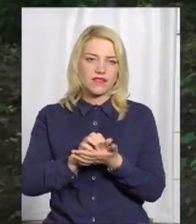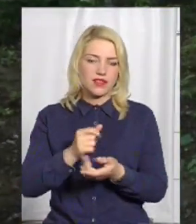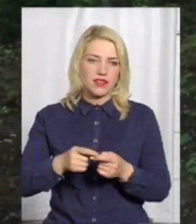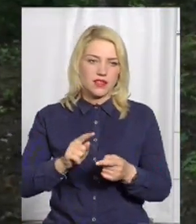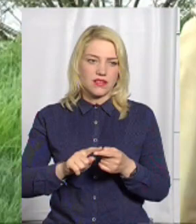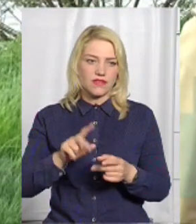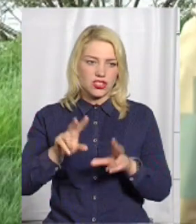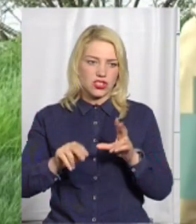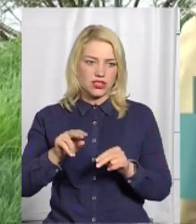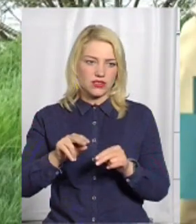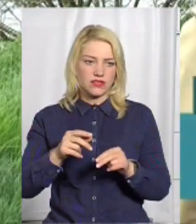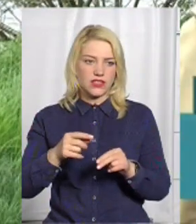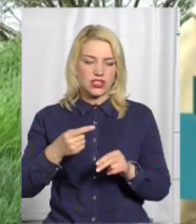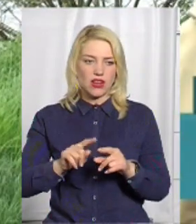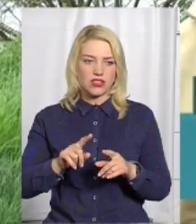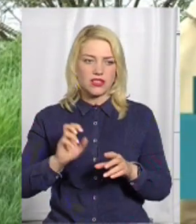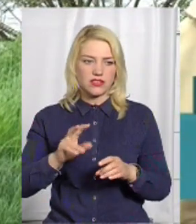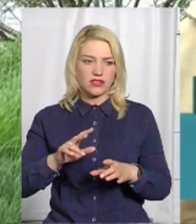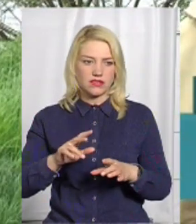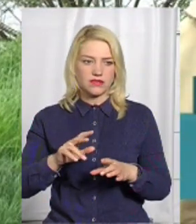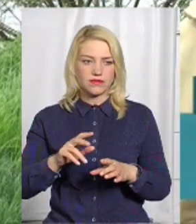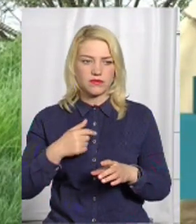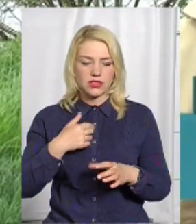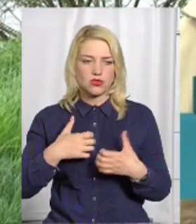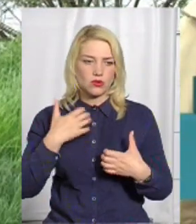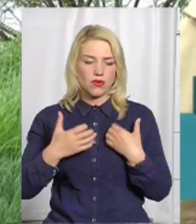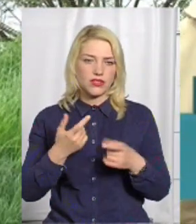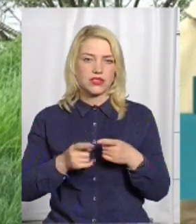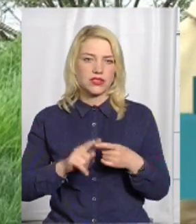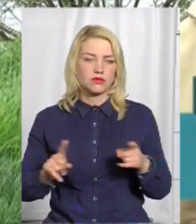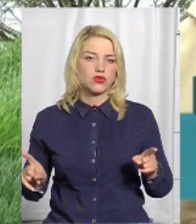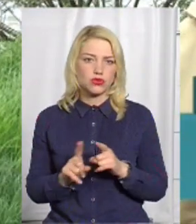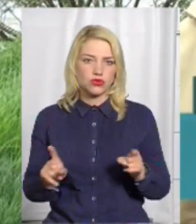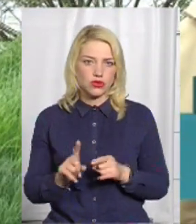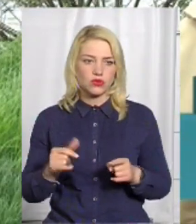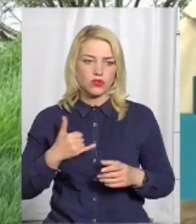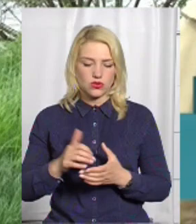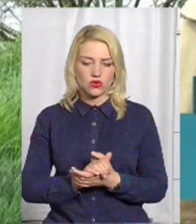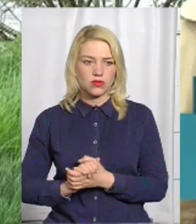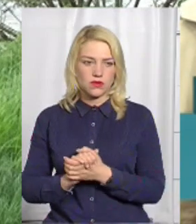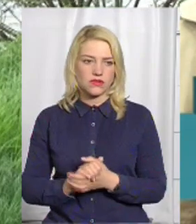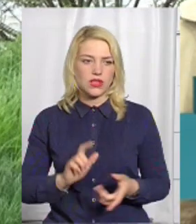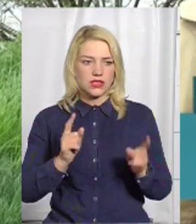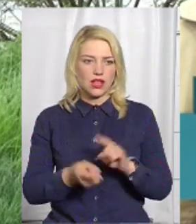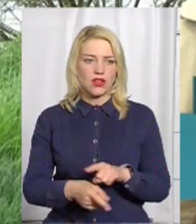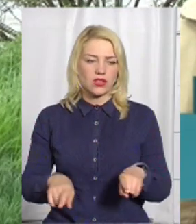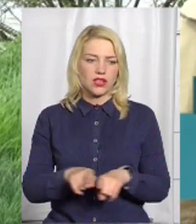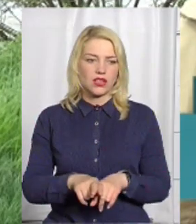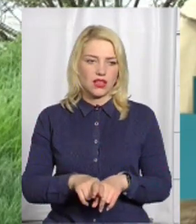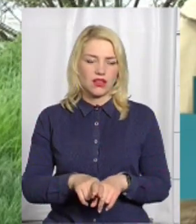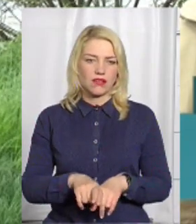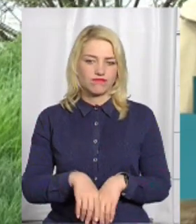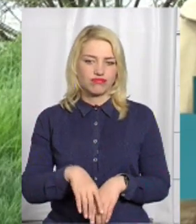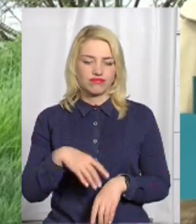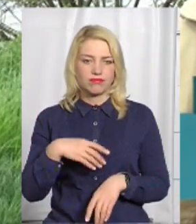Олександр Калинчук. Ми взагалі досить стурбовані тим, що в нас суспільство стало таке аморфне